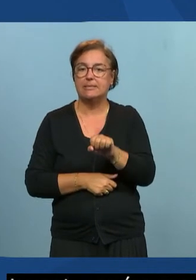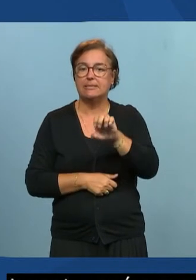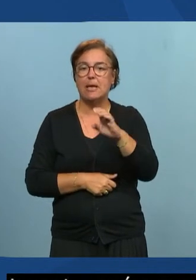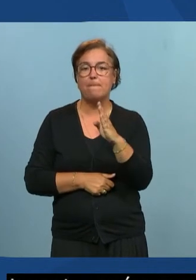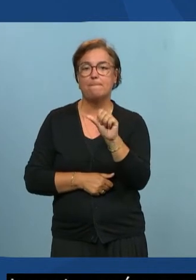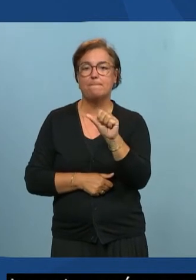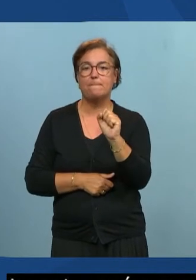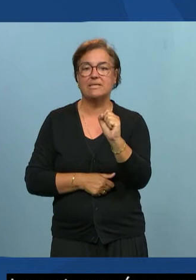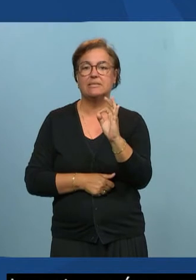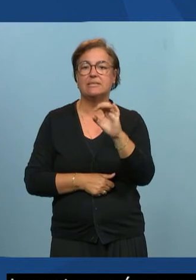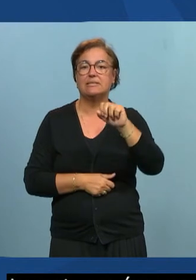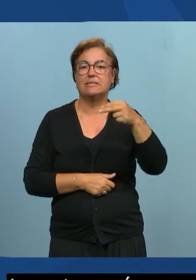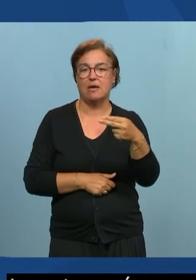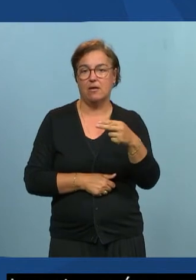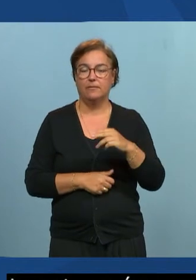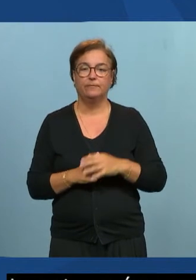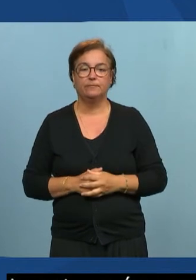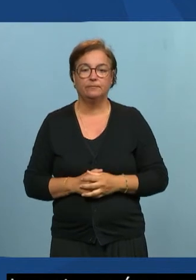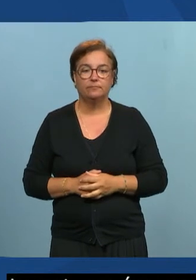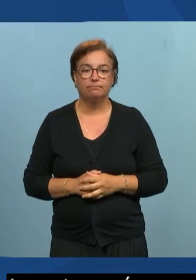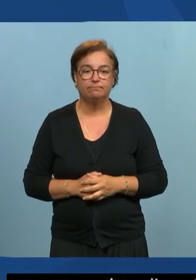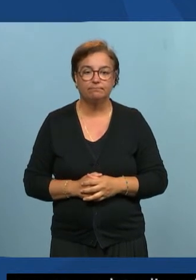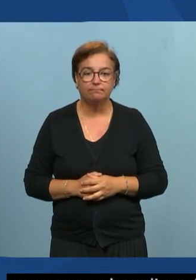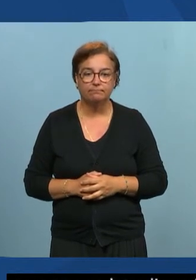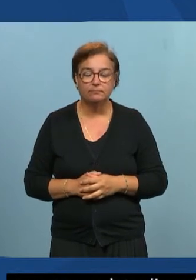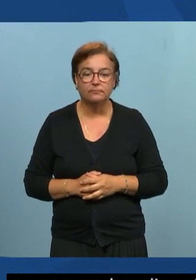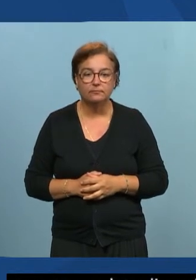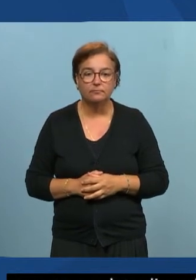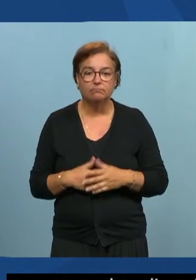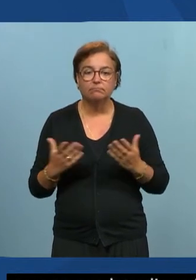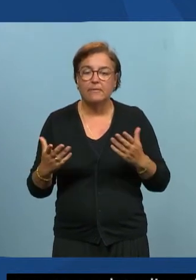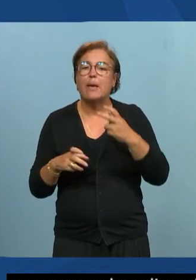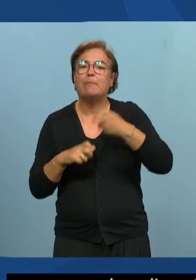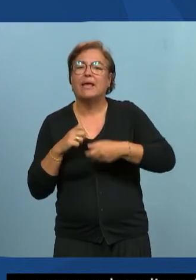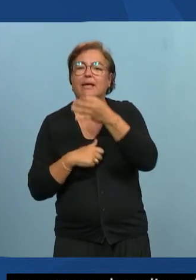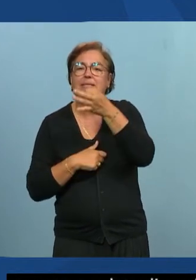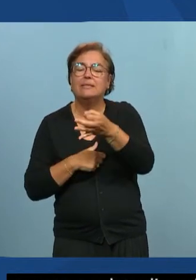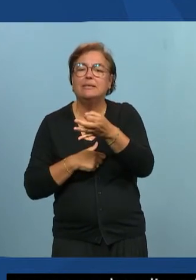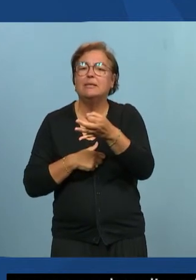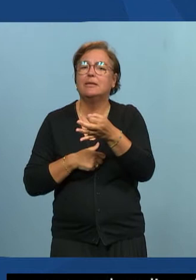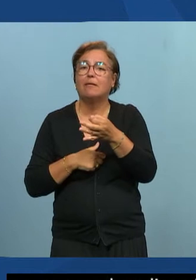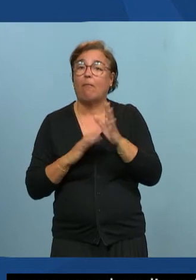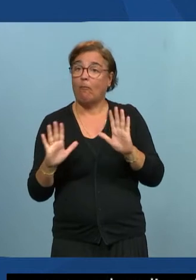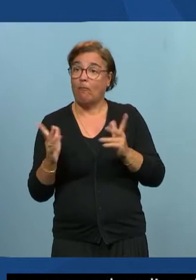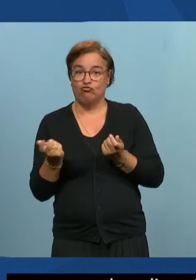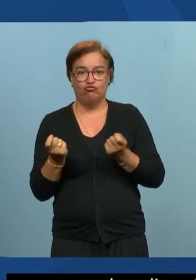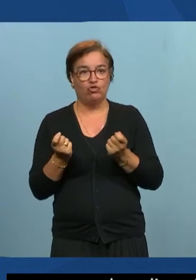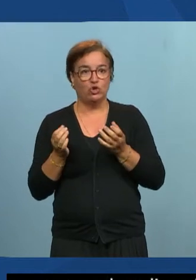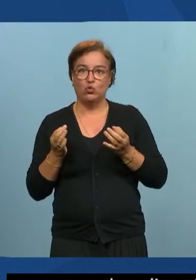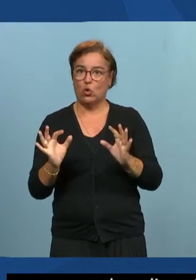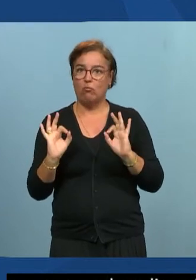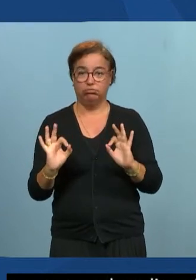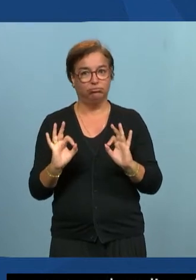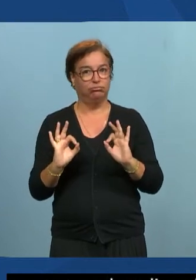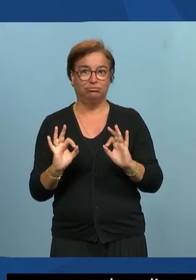Pierre veut faire une... Non, non. Écoute, je vois que tu es un maître du temps. est à peu près dans